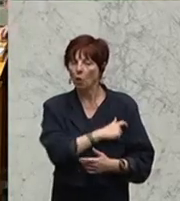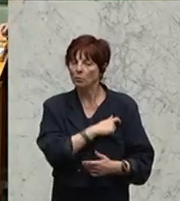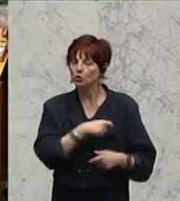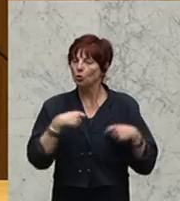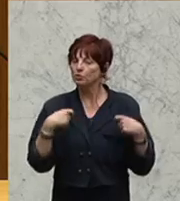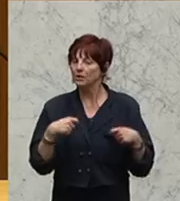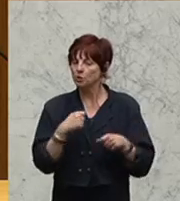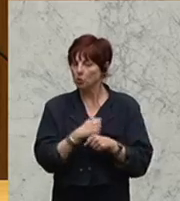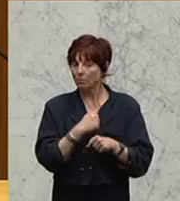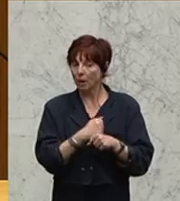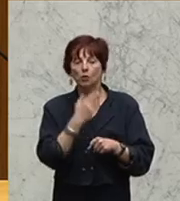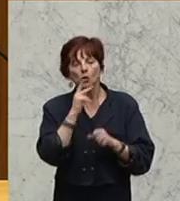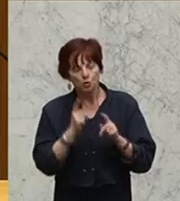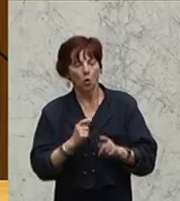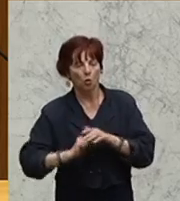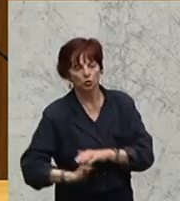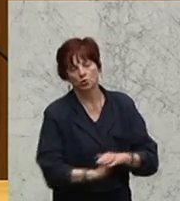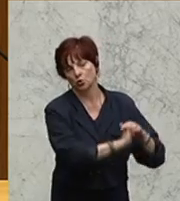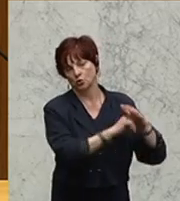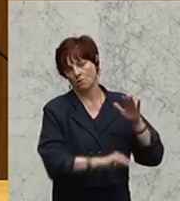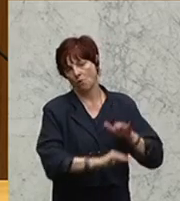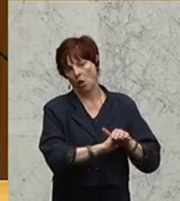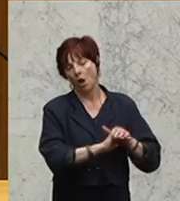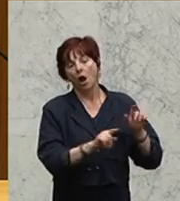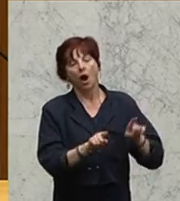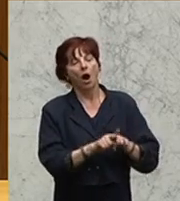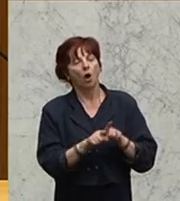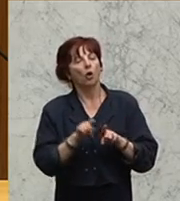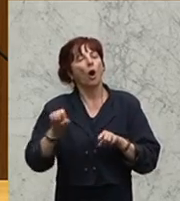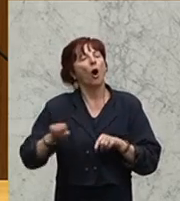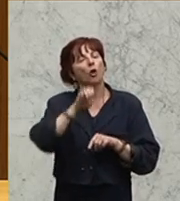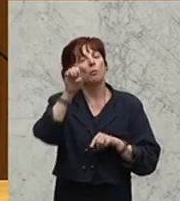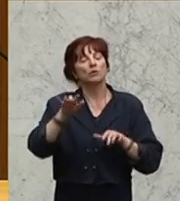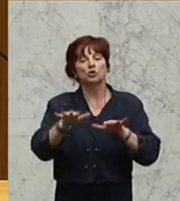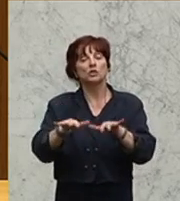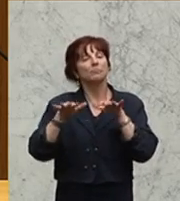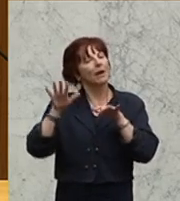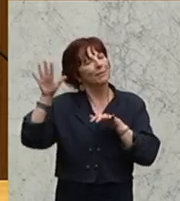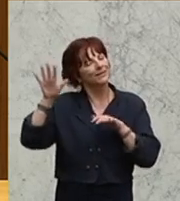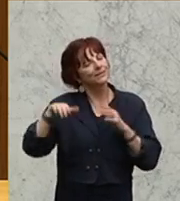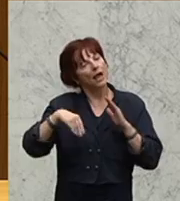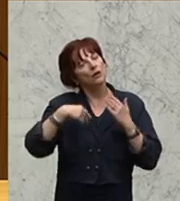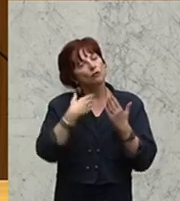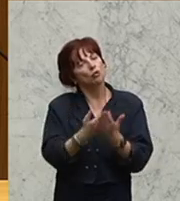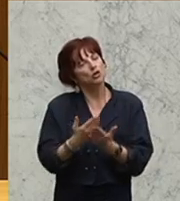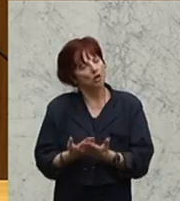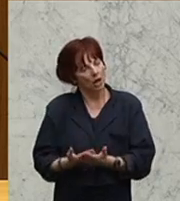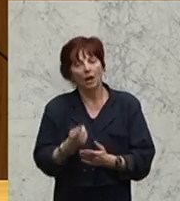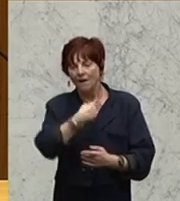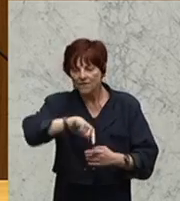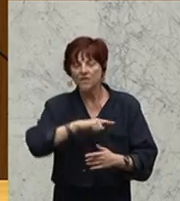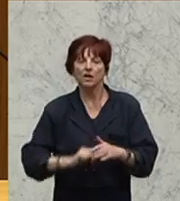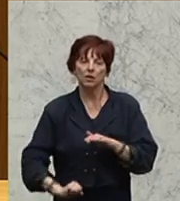hat. Volle Unterstützung auch für die Vorschläge, die das Europäische Parlament hier beschlossen hat. Nur auf diese